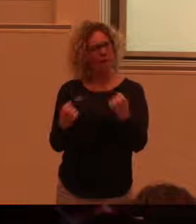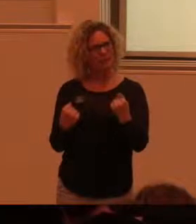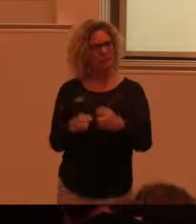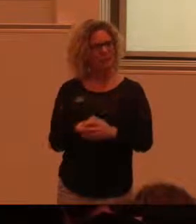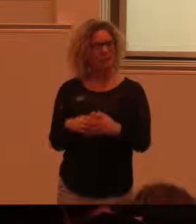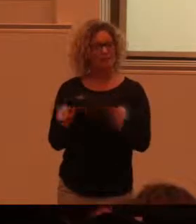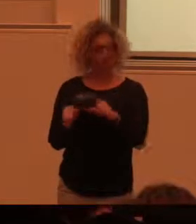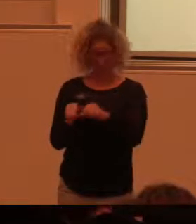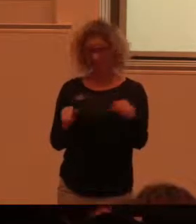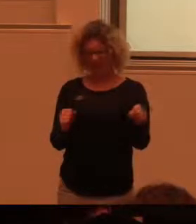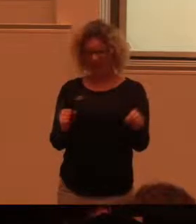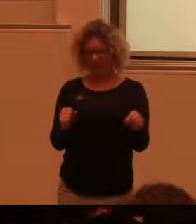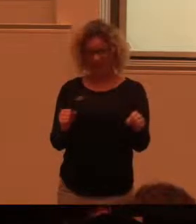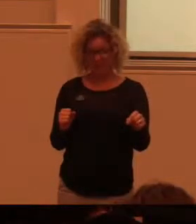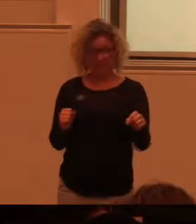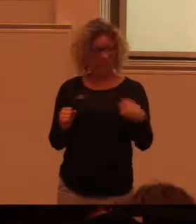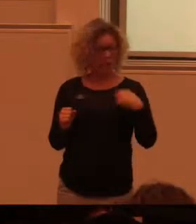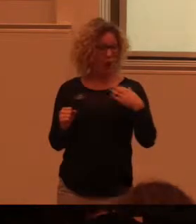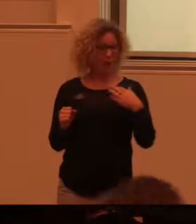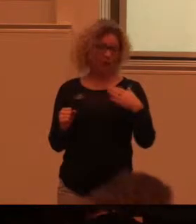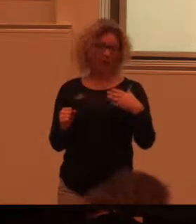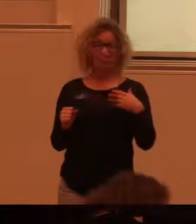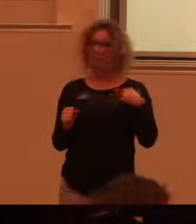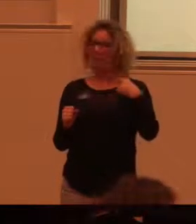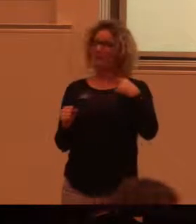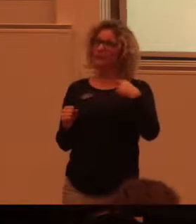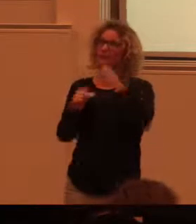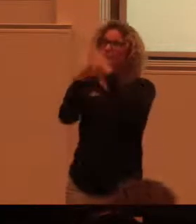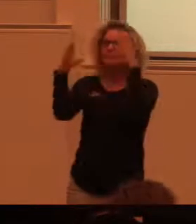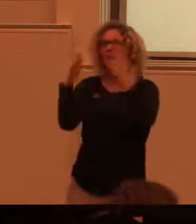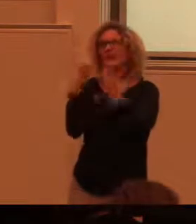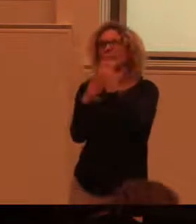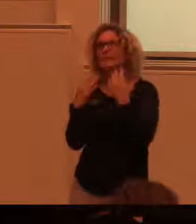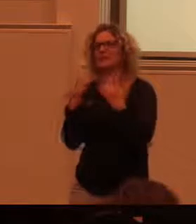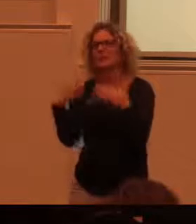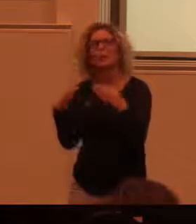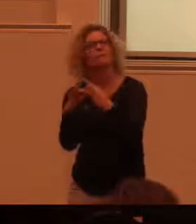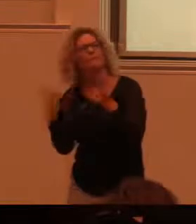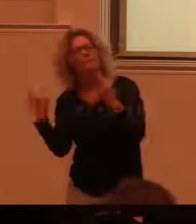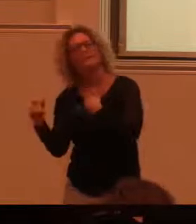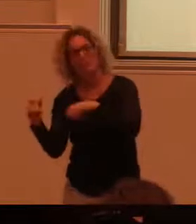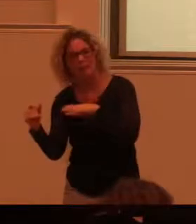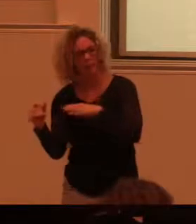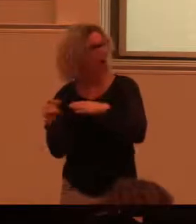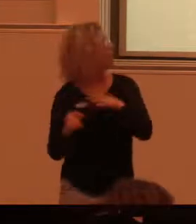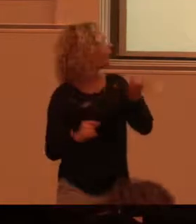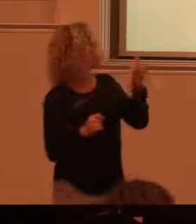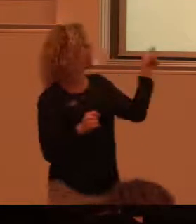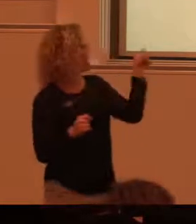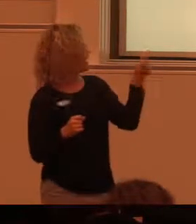är bara det att ibland kan det vara så att man tycker att är så fint med gräsmattor och grejer. Den här